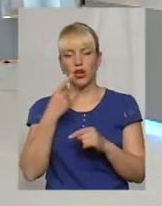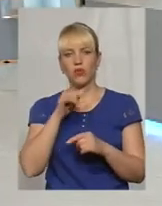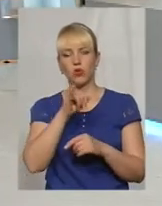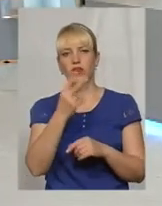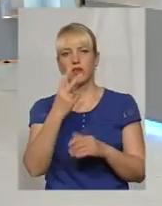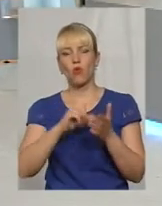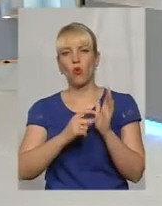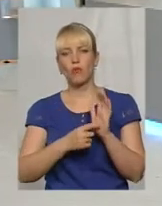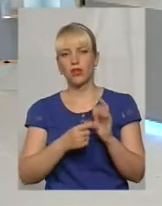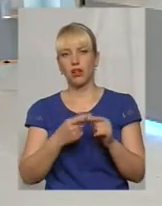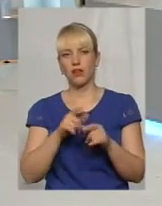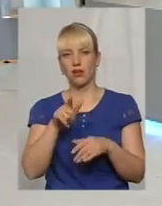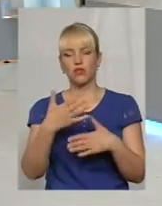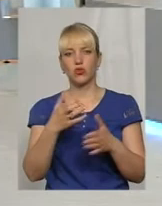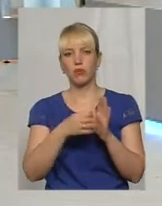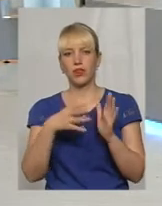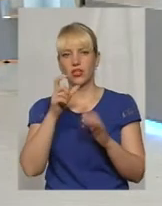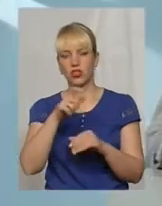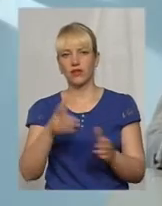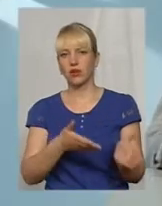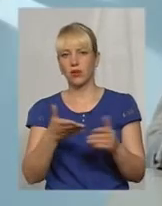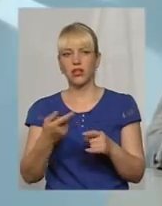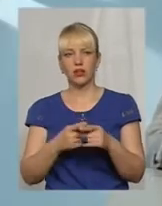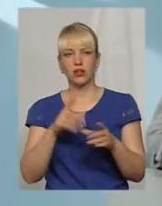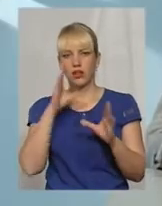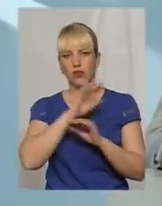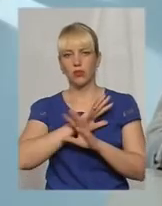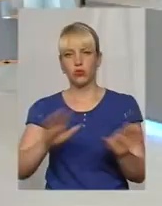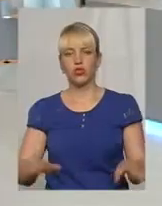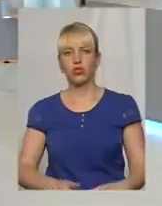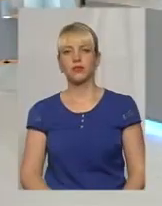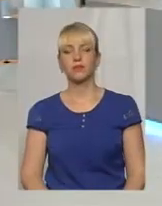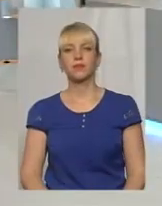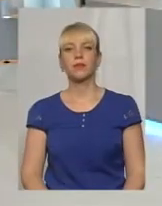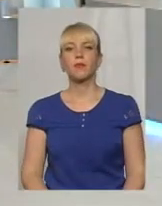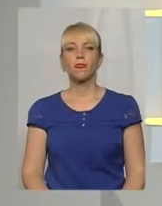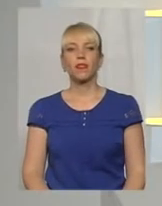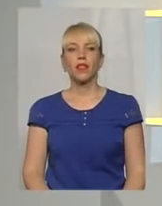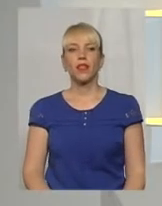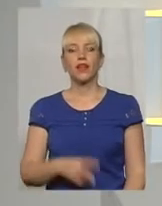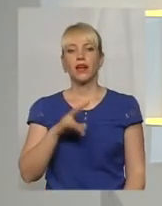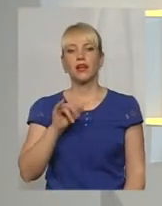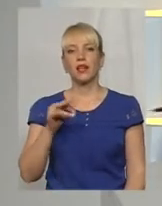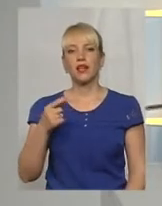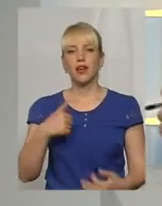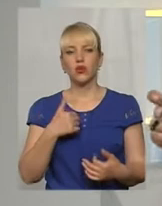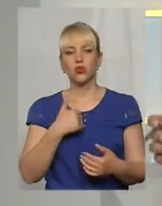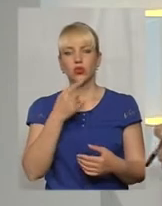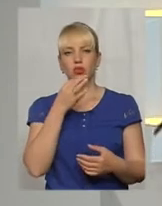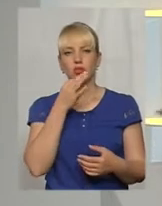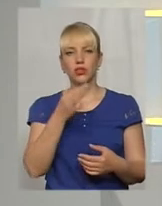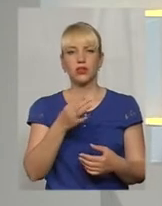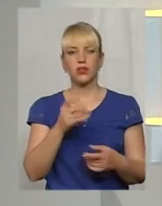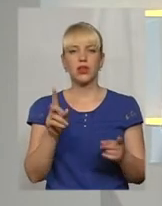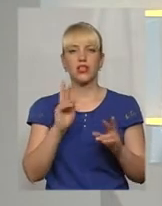двохкомнатна квартира, вже 15 людей пригласили. Так не вийде. Дякую. Пані Лілі, я ще хочу, щоб ви нам розказали, як же з дітками,